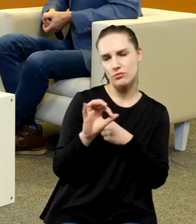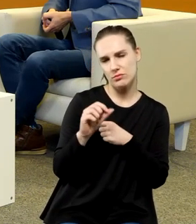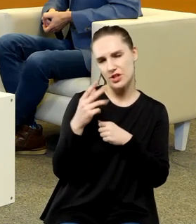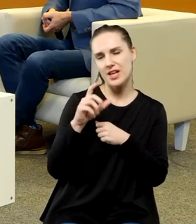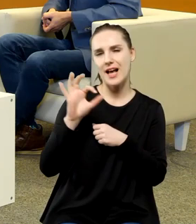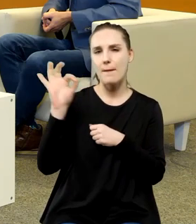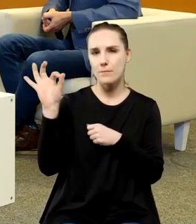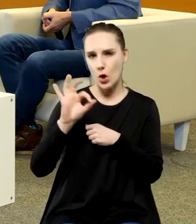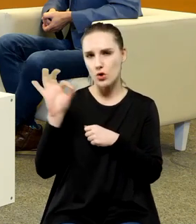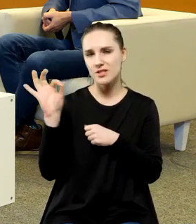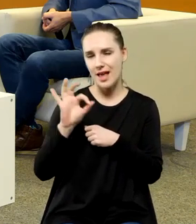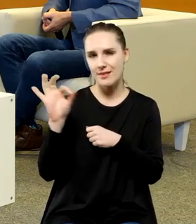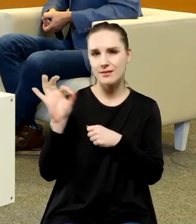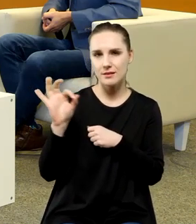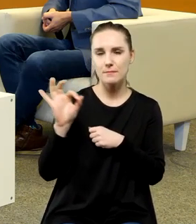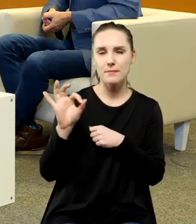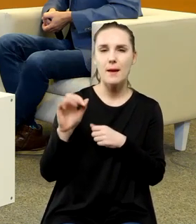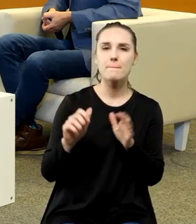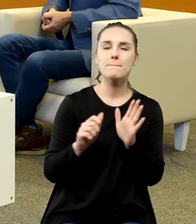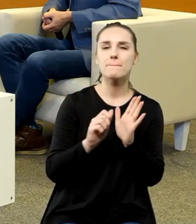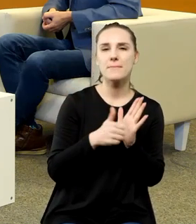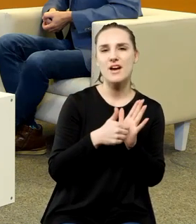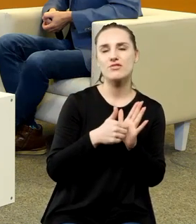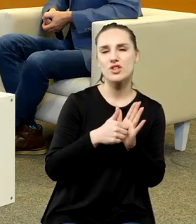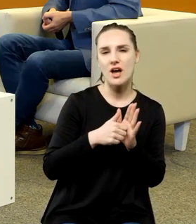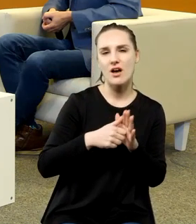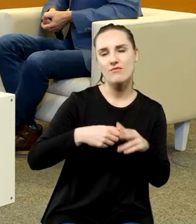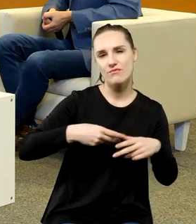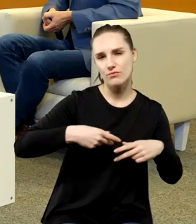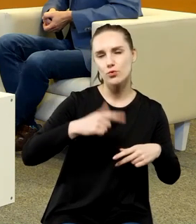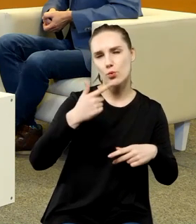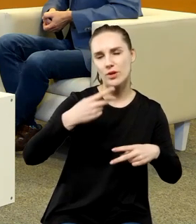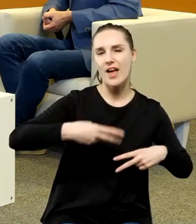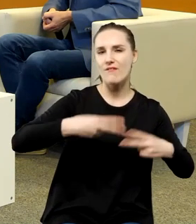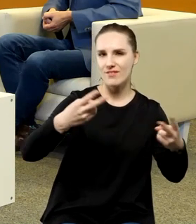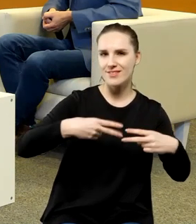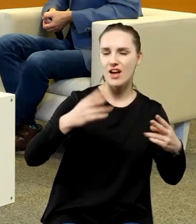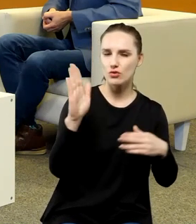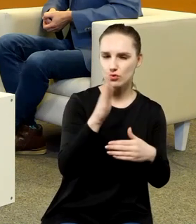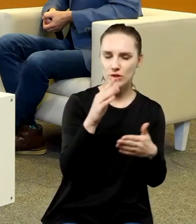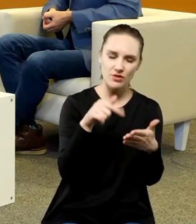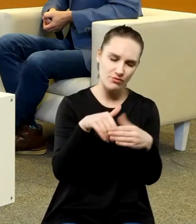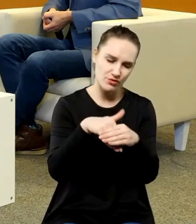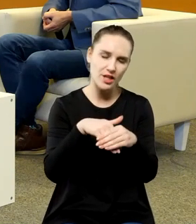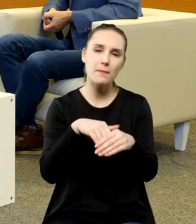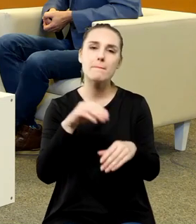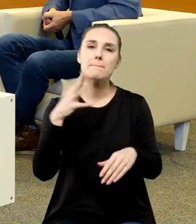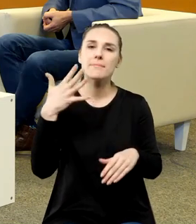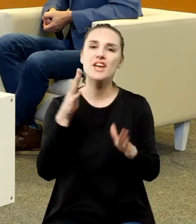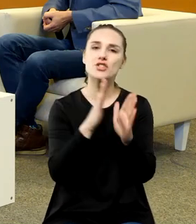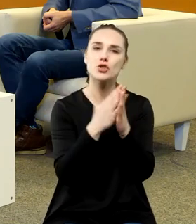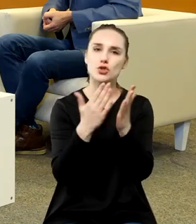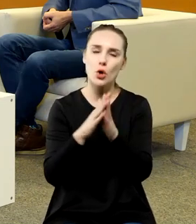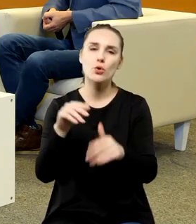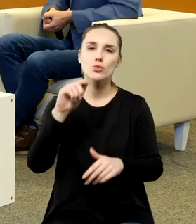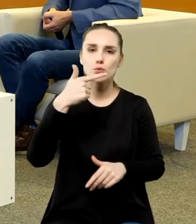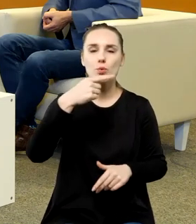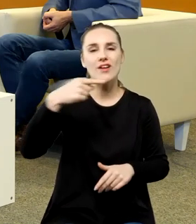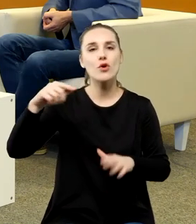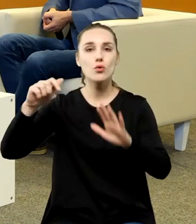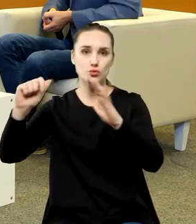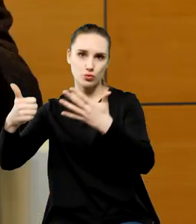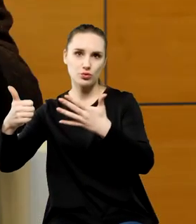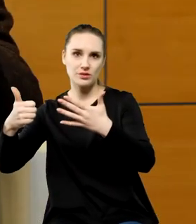zachowanych egzemplarzach pierwszego i drugiego wydania dotyczy pięciu ksiąg od drugiej do szóstej tam gdzie są